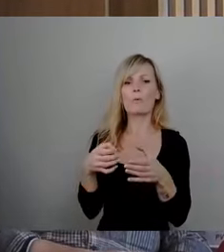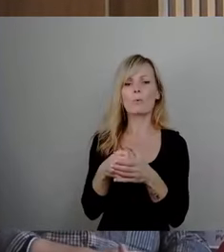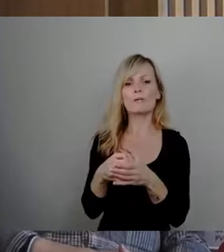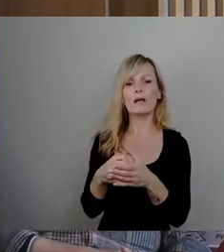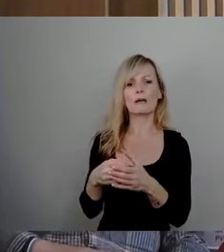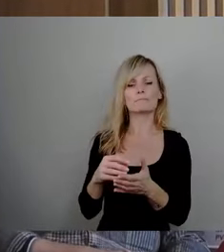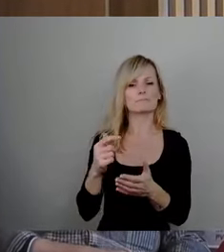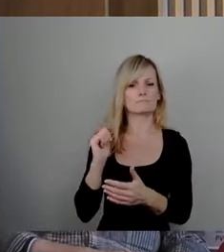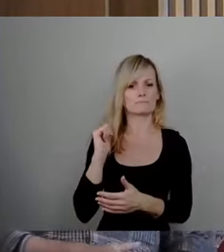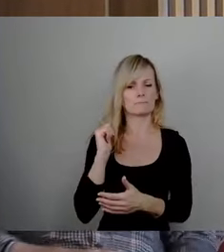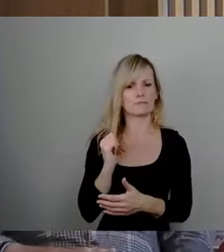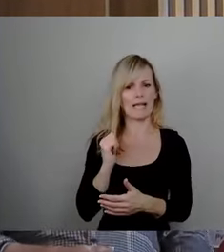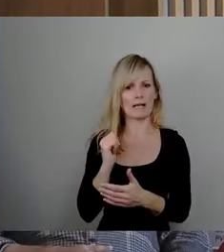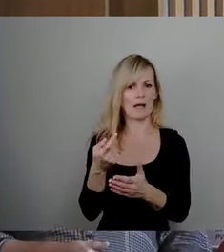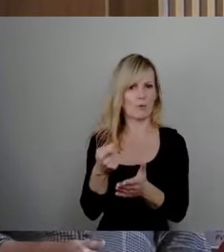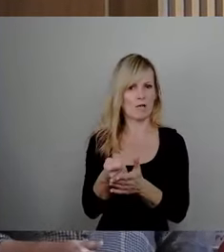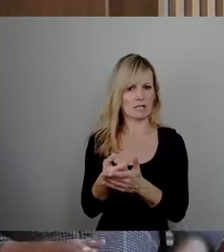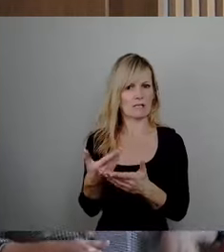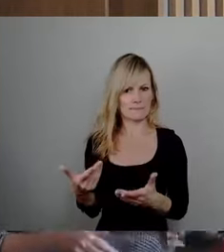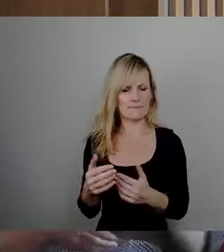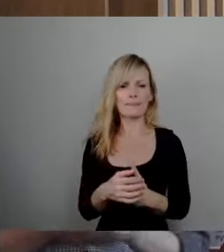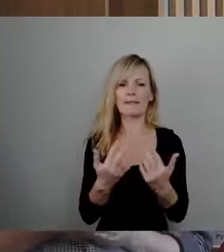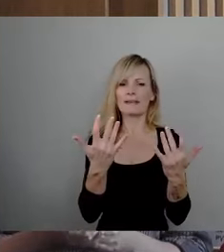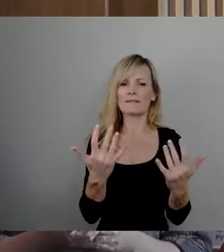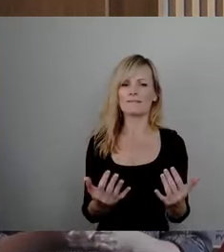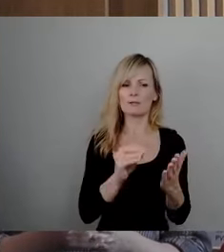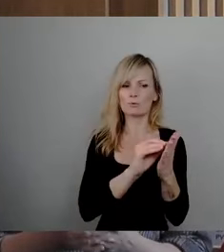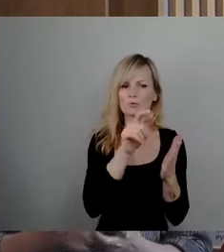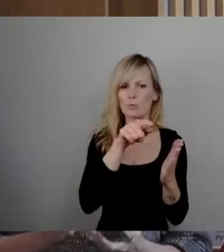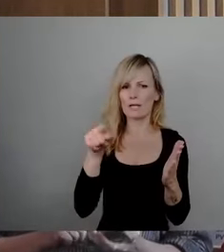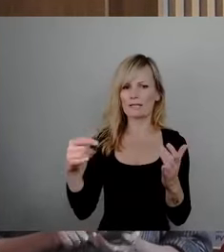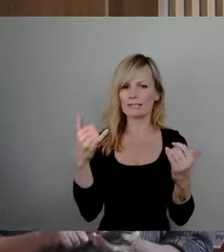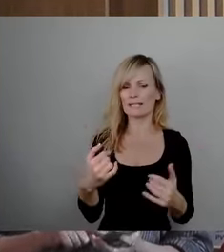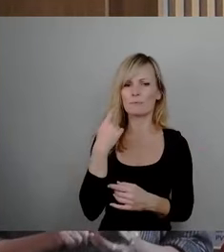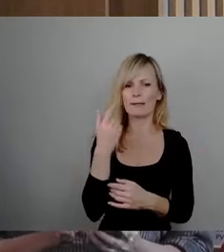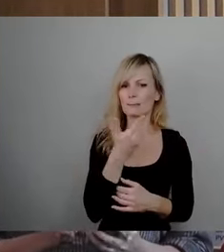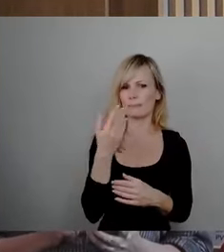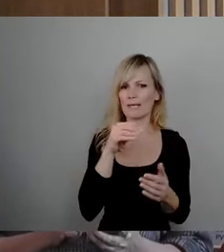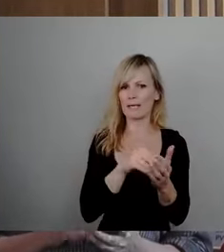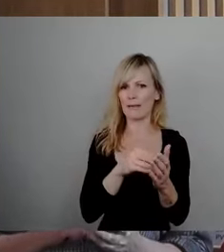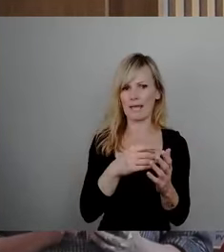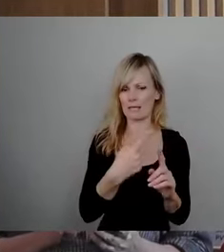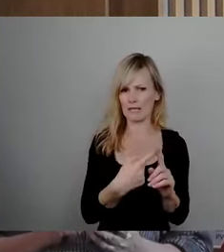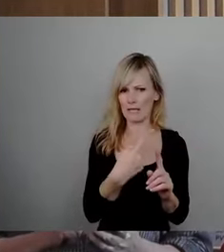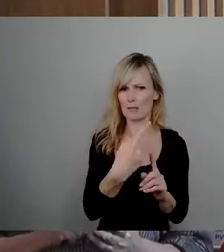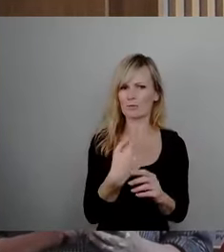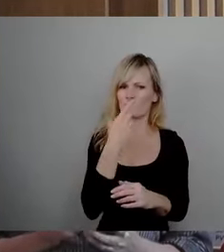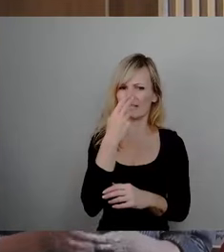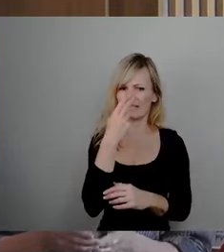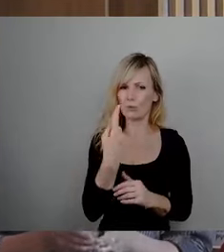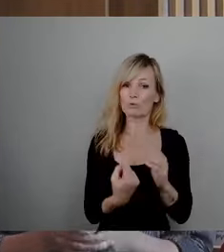viele Schulen aus dem Ranking werden derzeit nicht berücksichtigt und wie wird der erhobene Bedarf an den betreffenden Schulen kompensiert werden